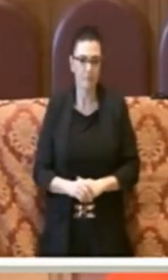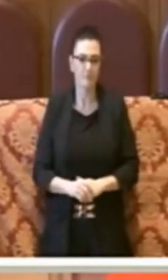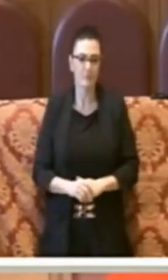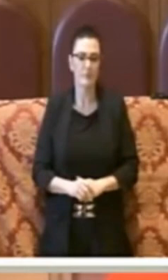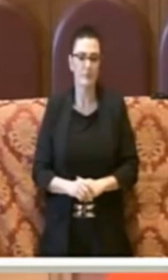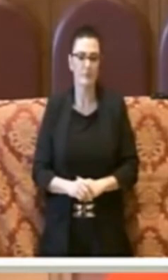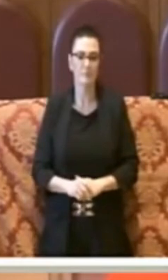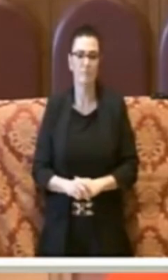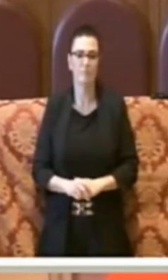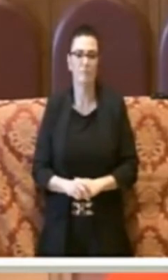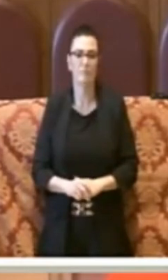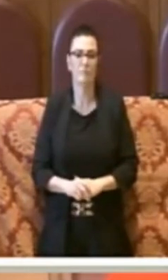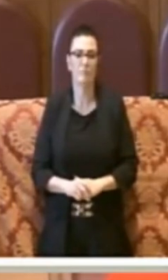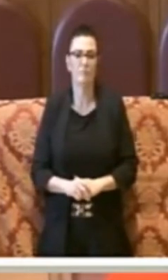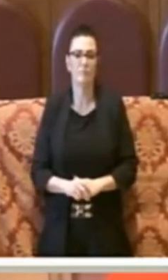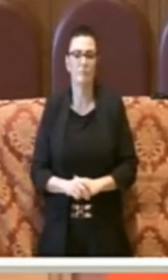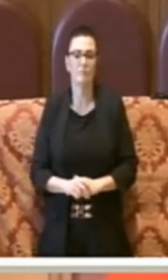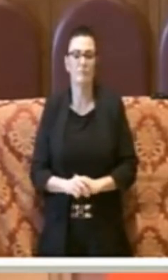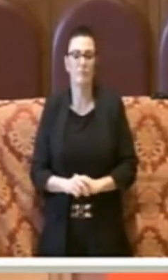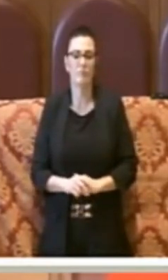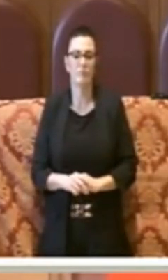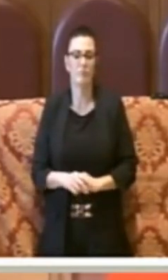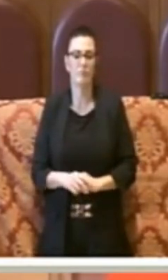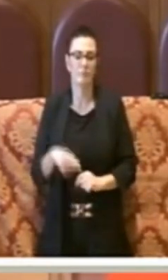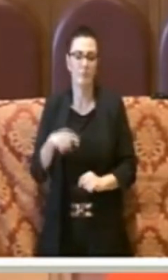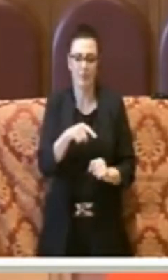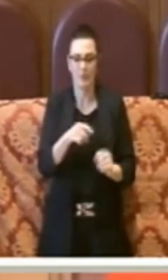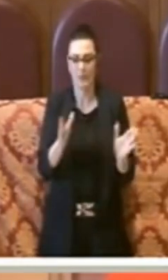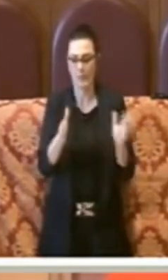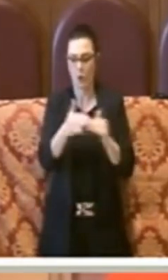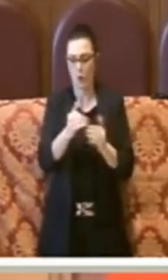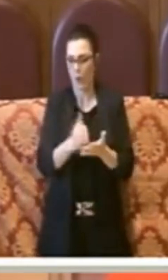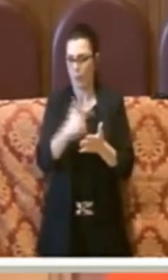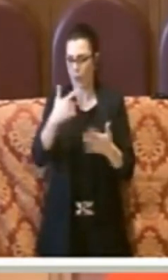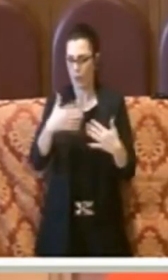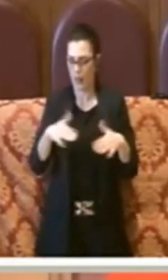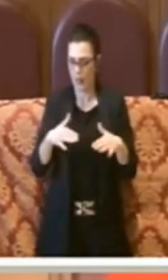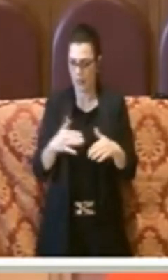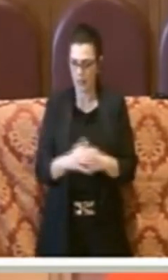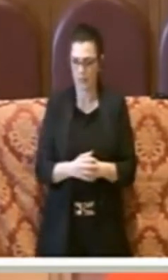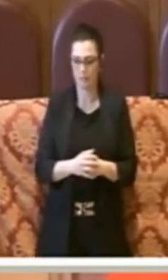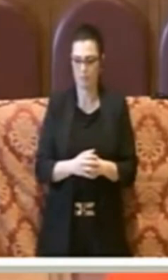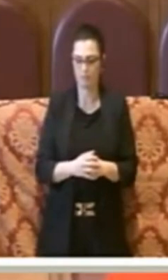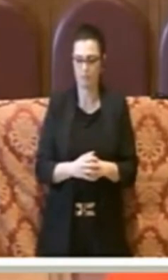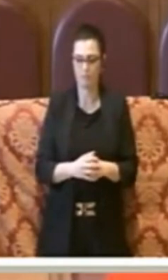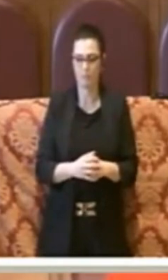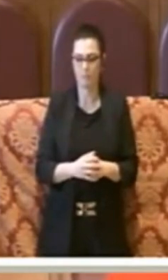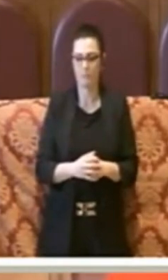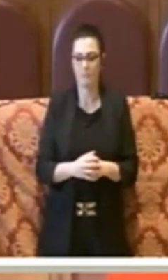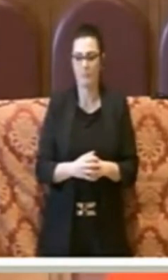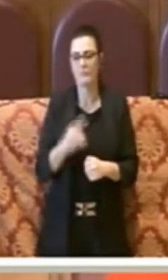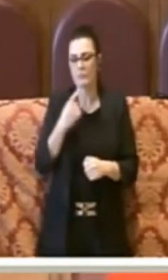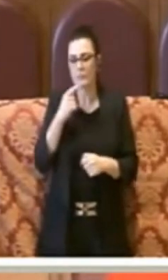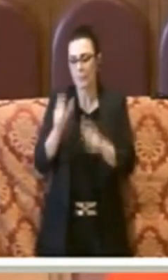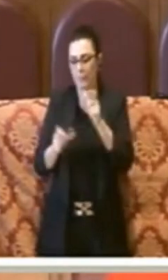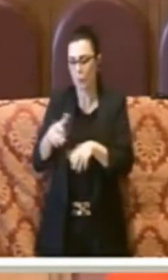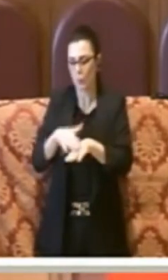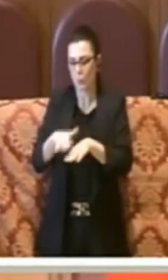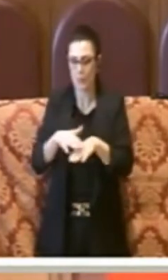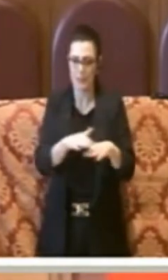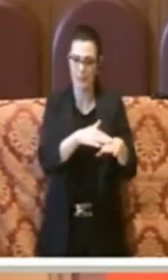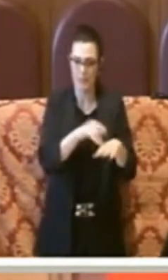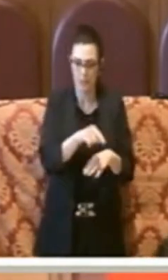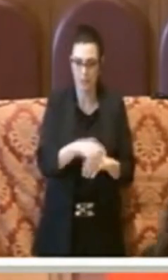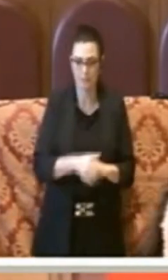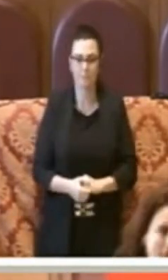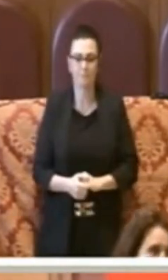importante e sensibile settore di chi ovviamente poi usufruisce di questi servizi.